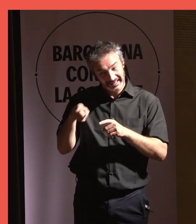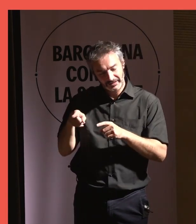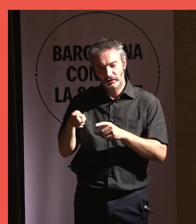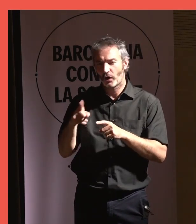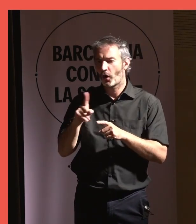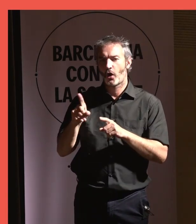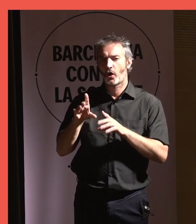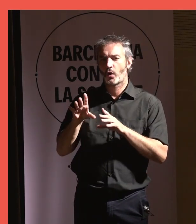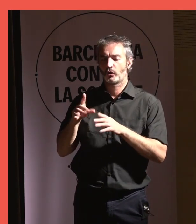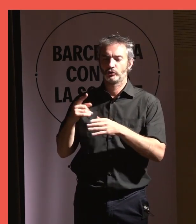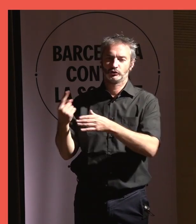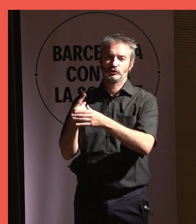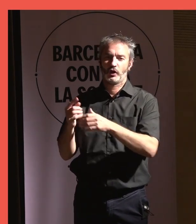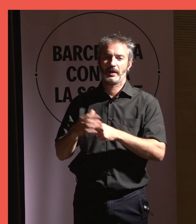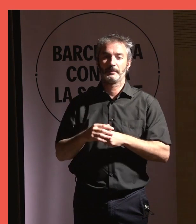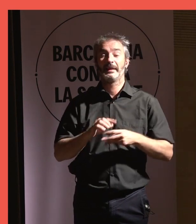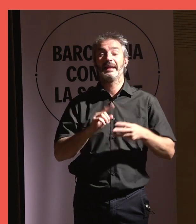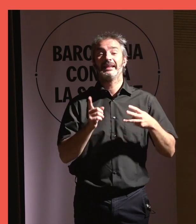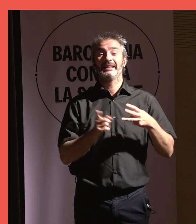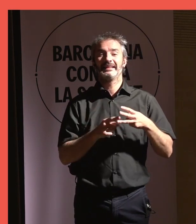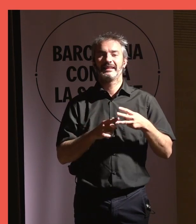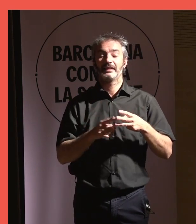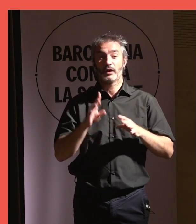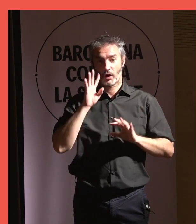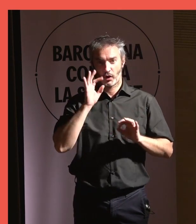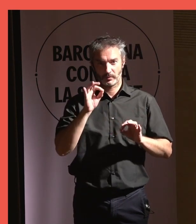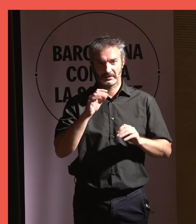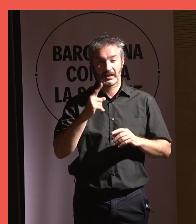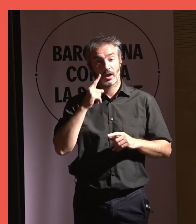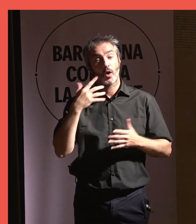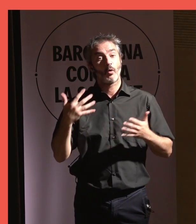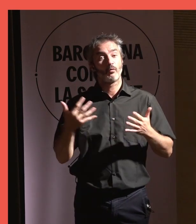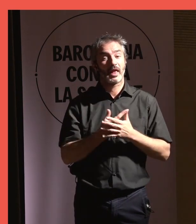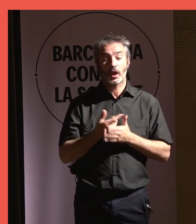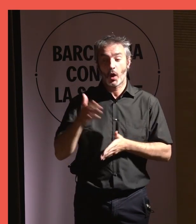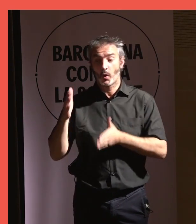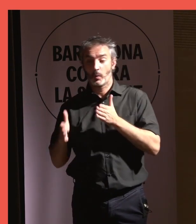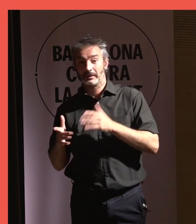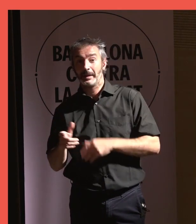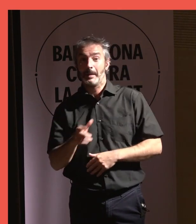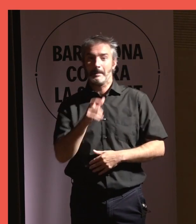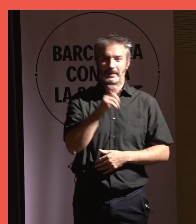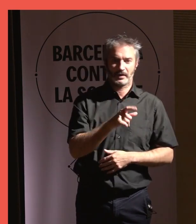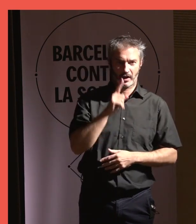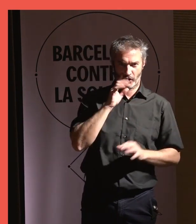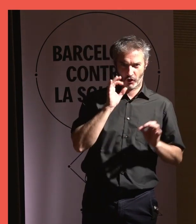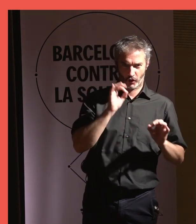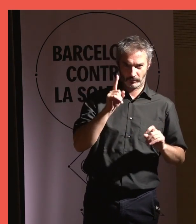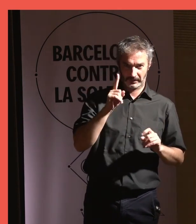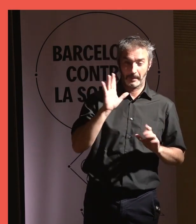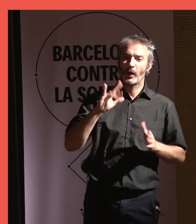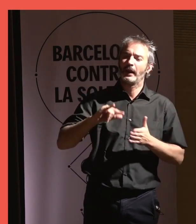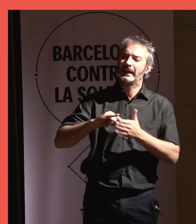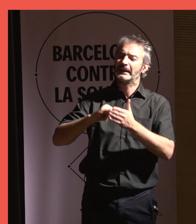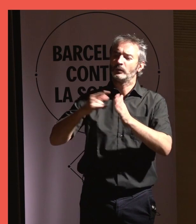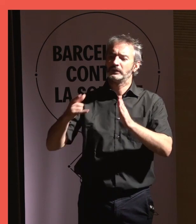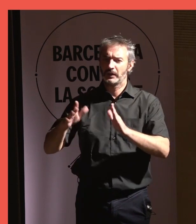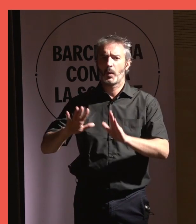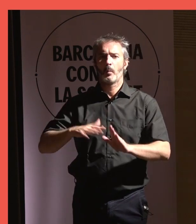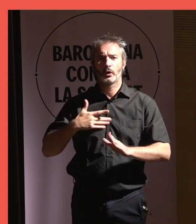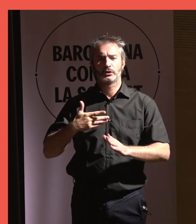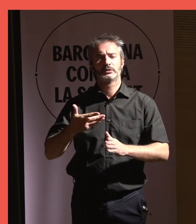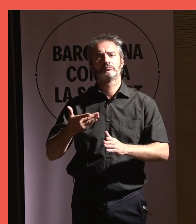soles. Punt 3. No podem confondre un robot amb una persona, però sí que la tecnologia o un robot